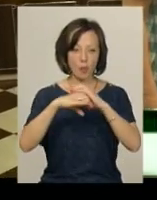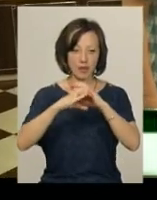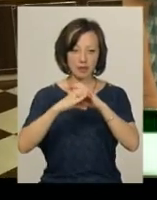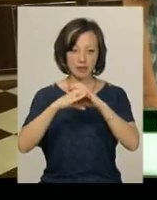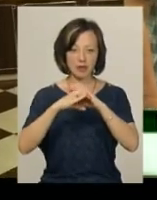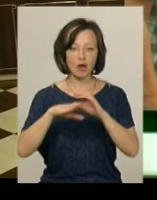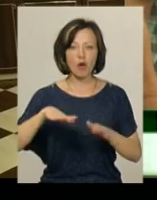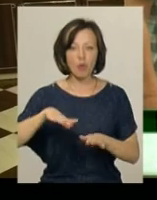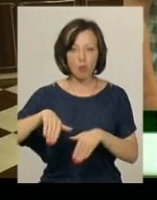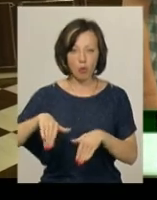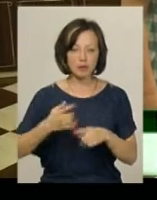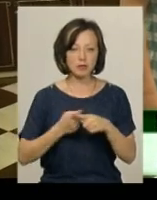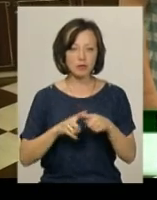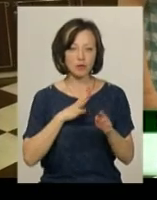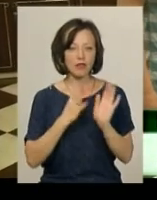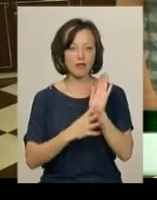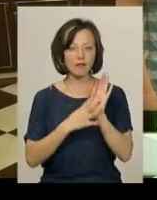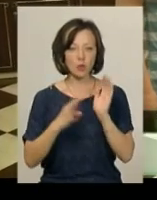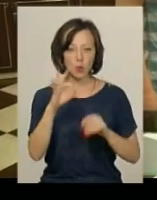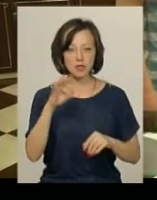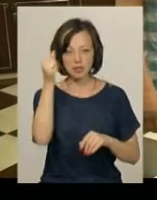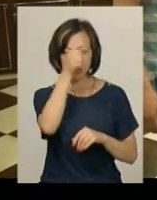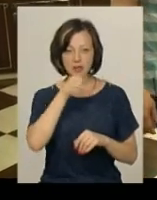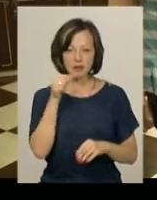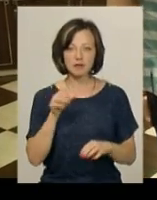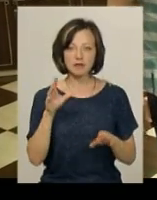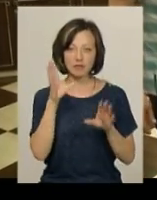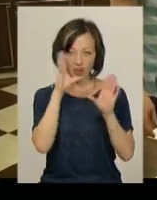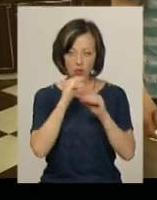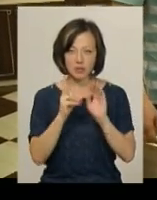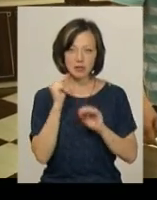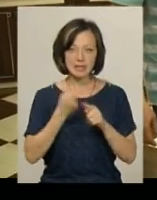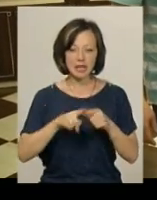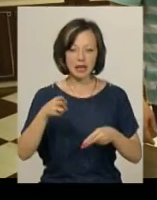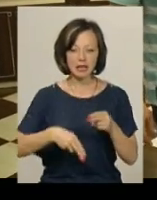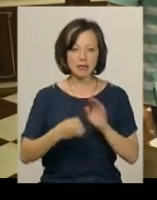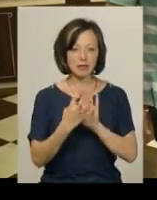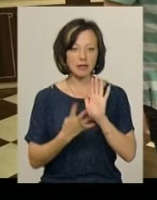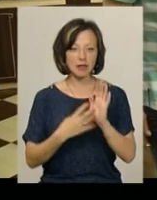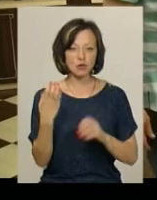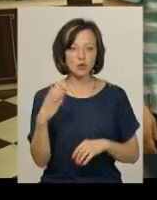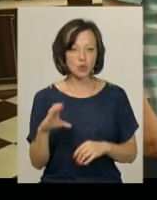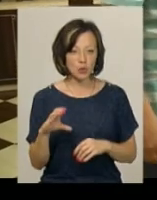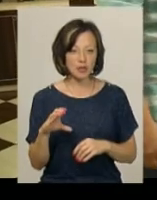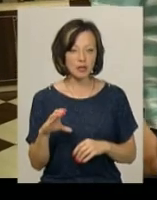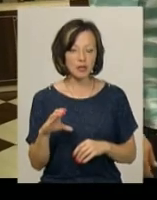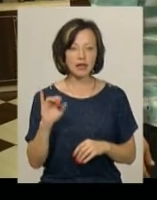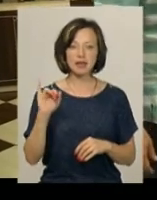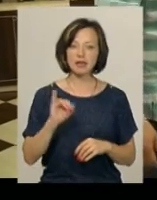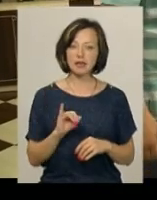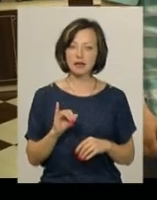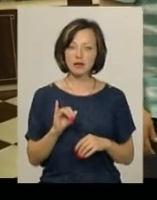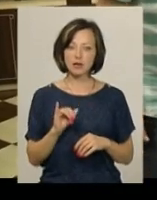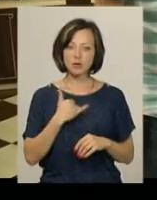Потім, це було 90-й рік, вдалося датувати, що це кінець 19-го сторіччя. І